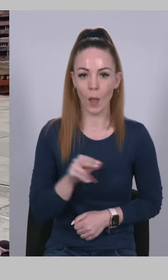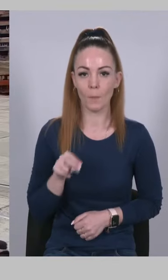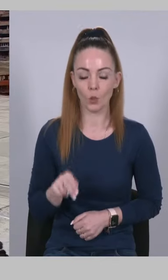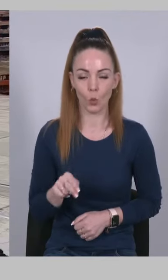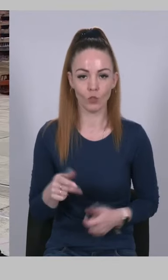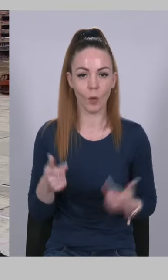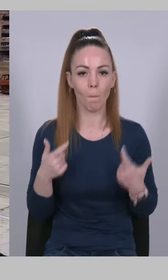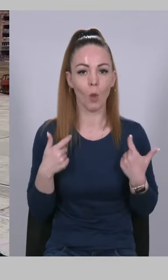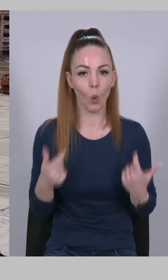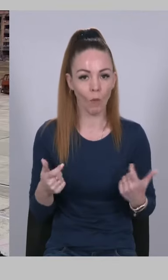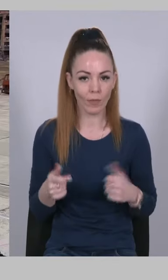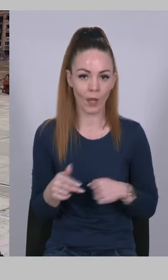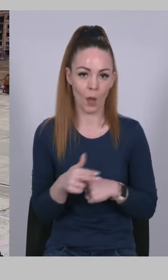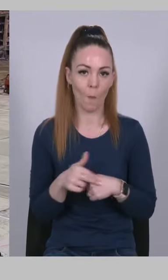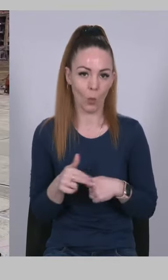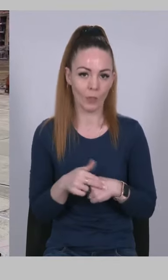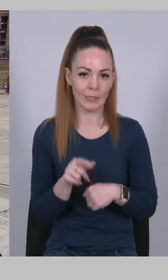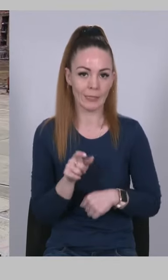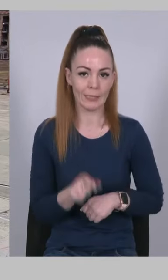полковника поліції.